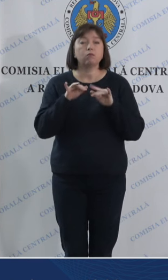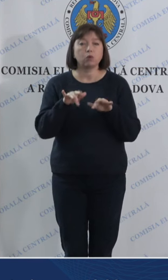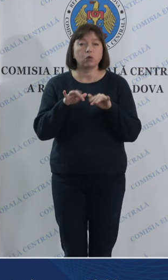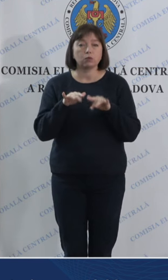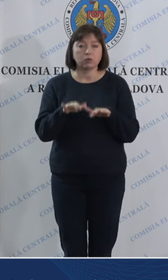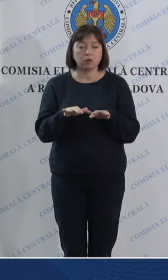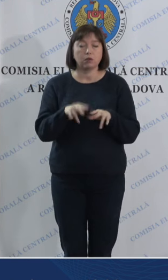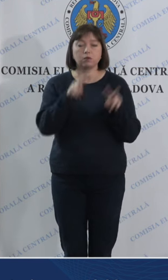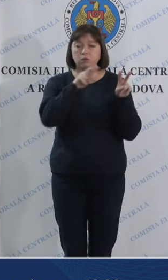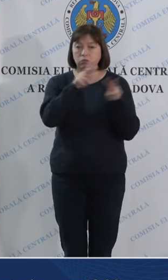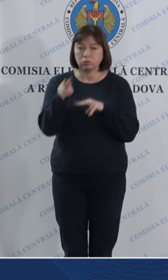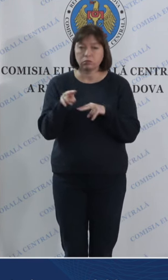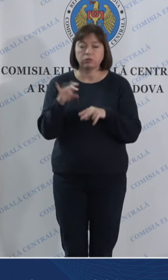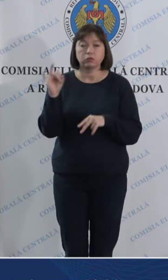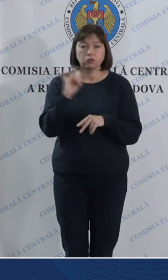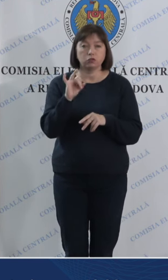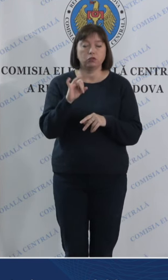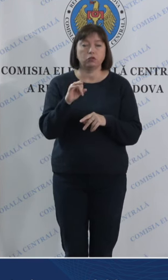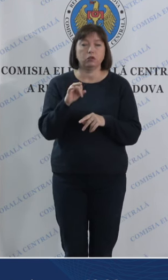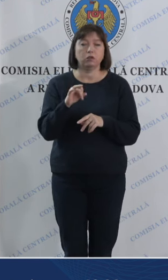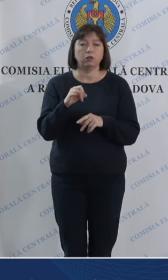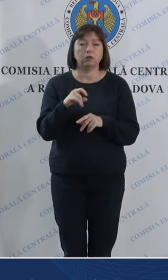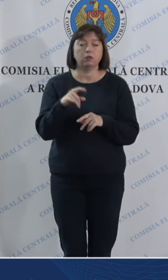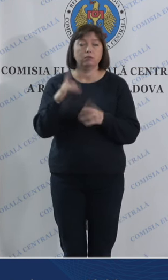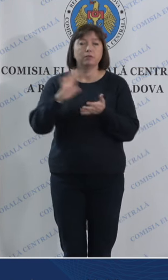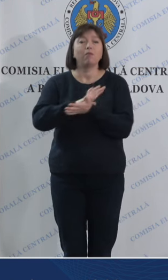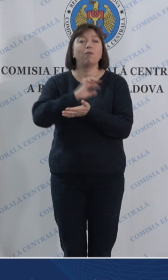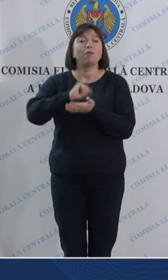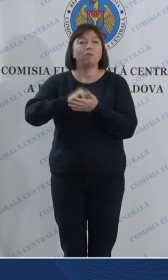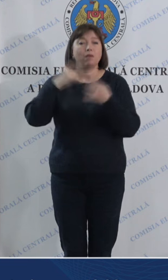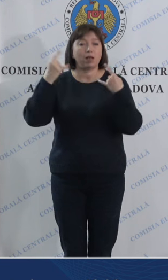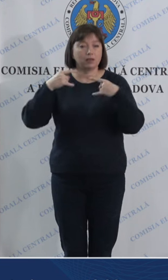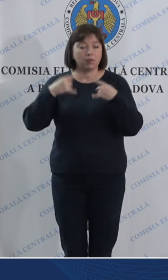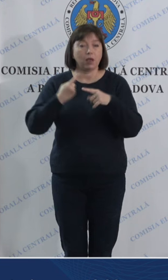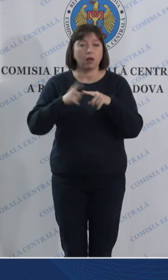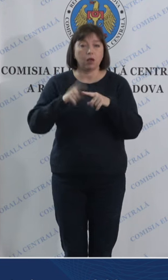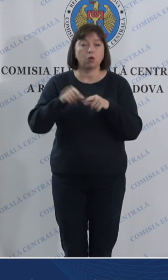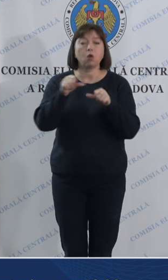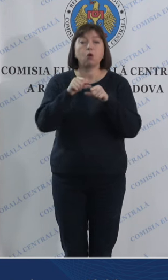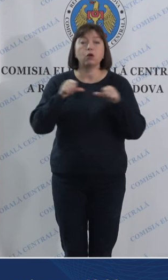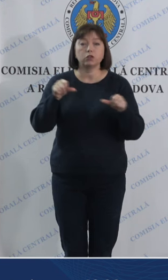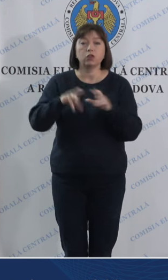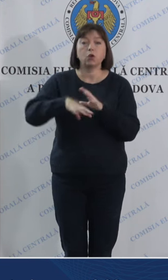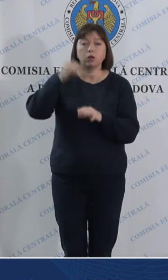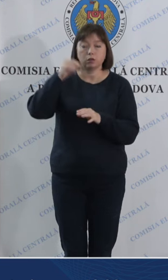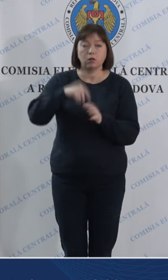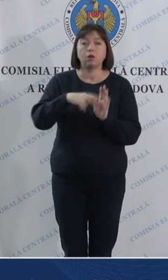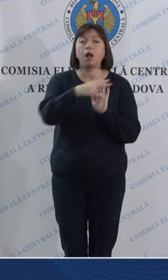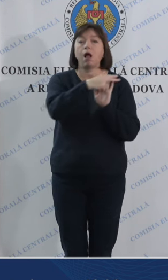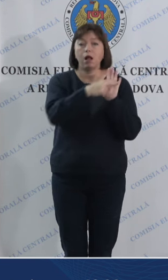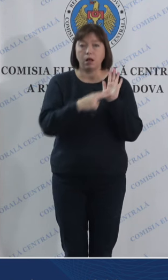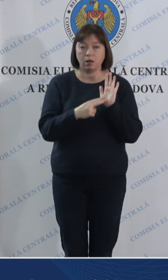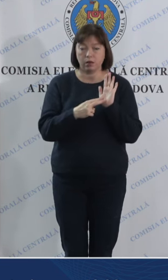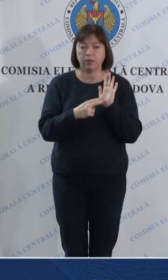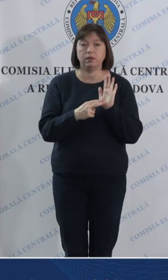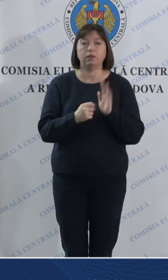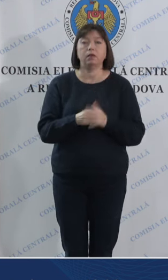monitorizat și de o instituție mass media pe care Consiliul Electoral a acreditat-o